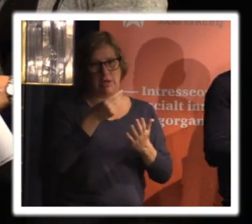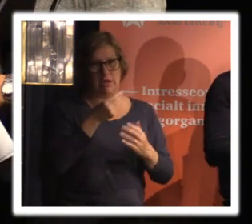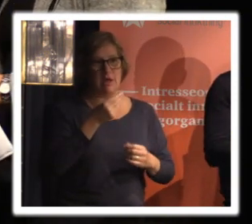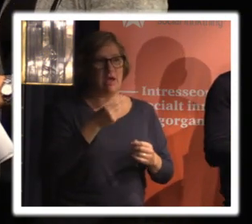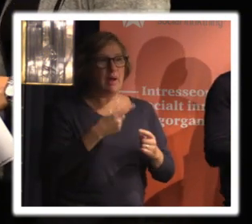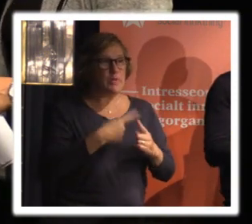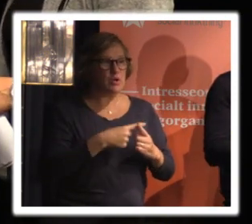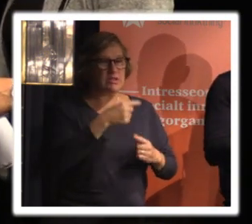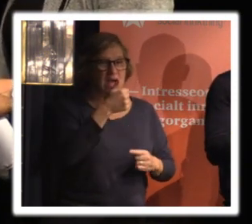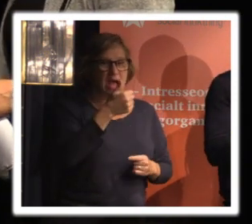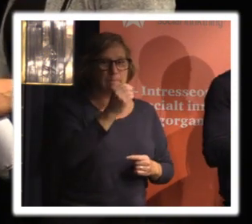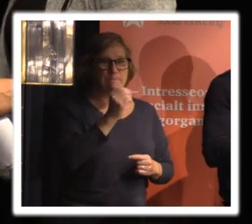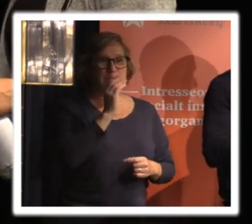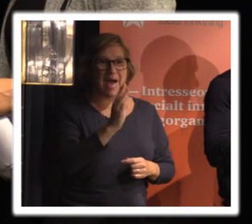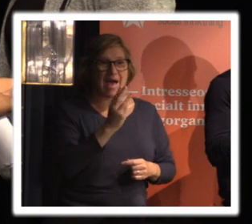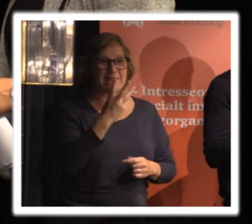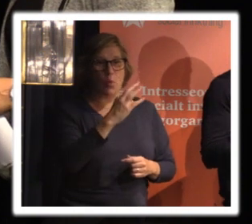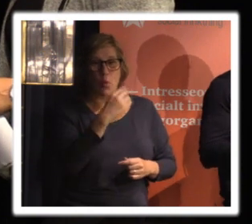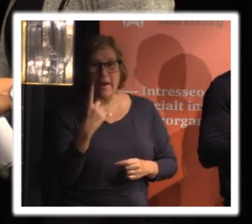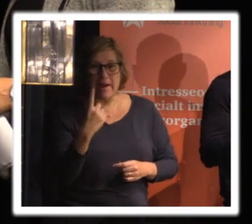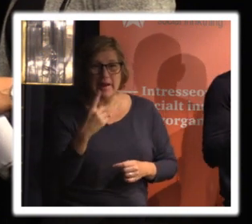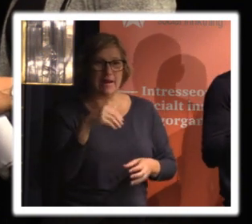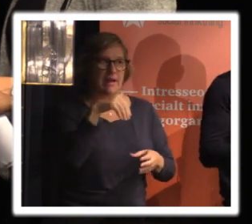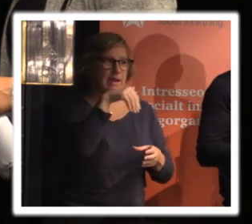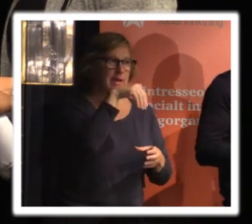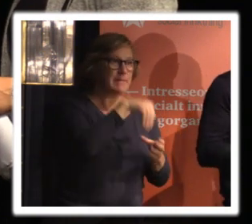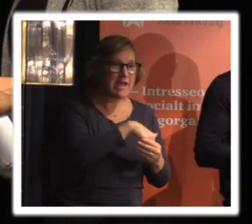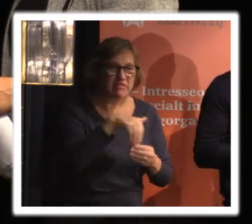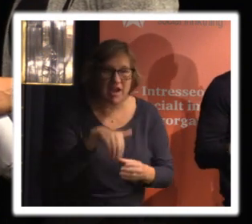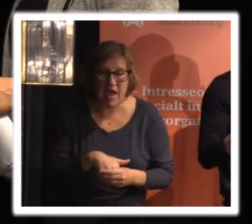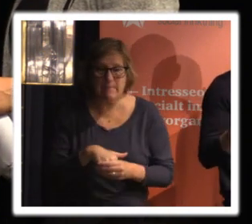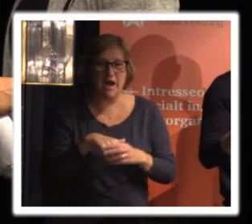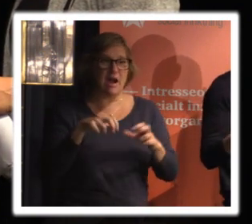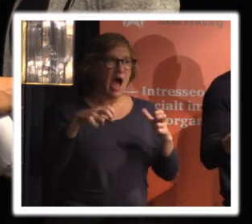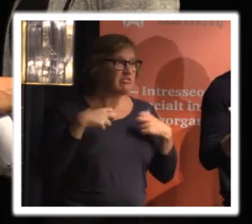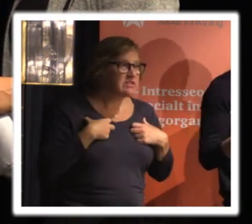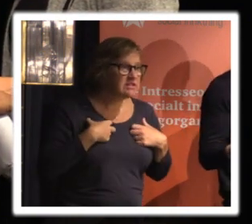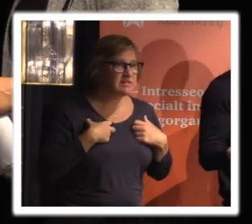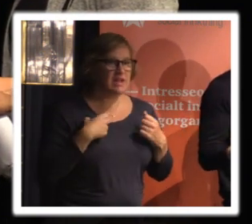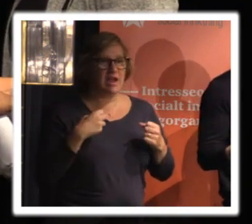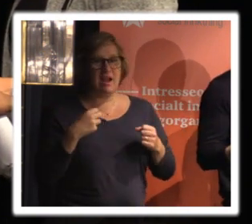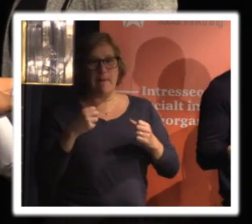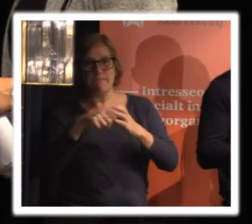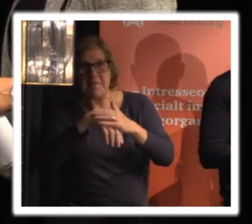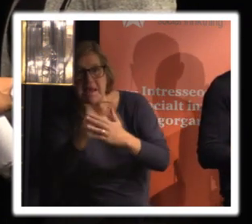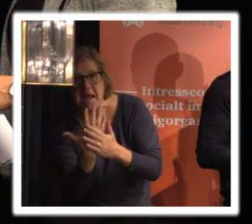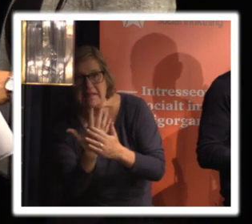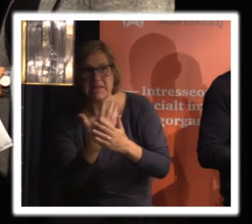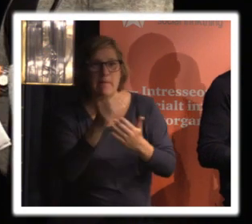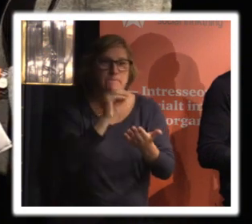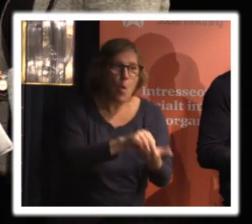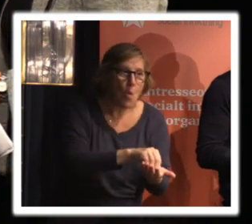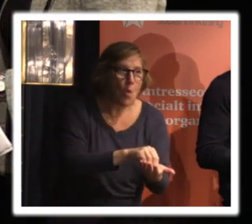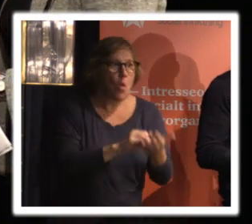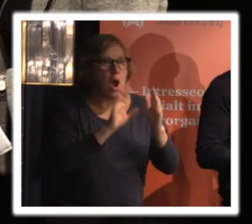badwillen är en annan del av det för sina medlemmar eller anställda eller en eventuell medial uppmärksamhet